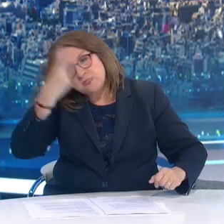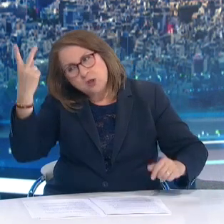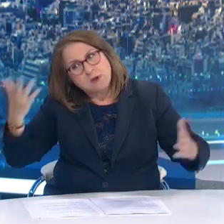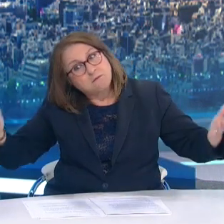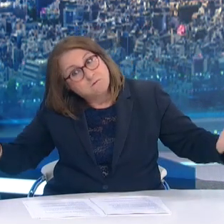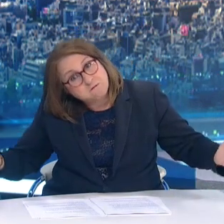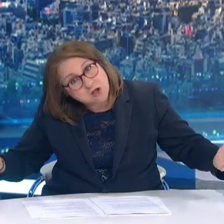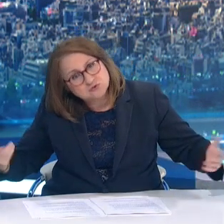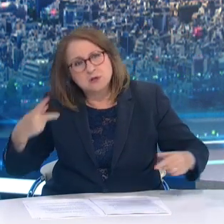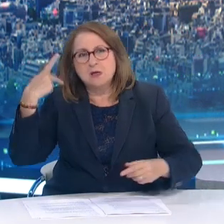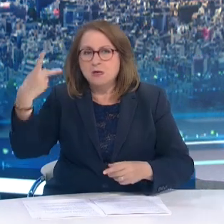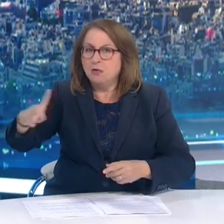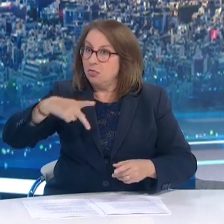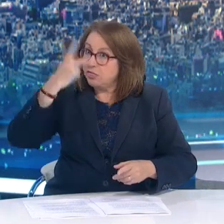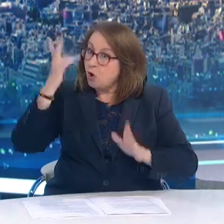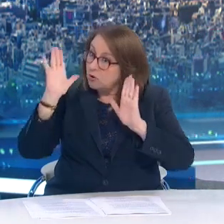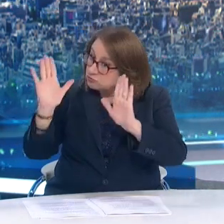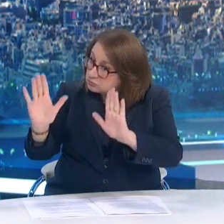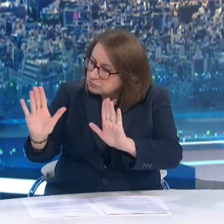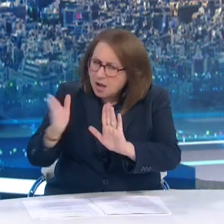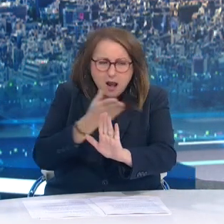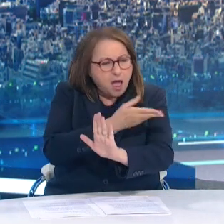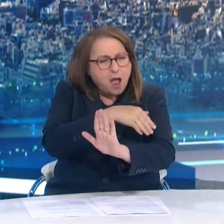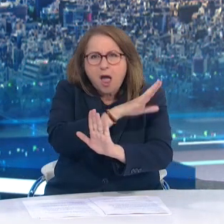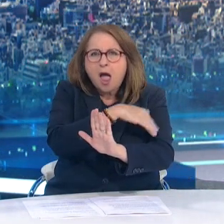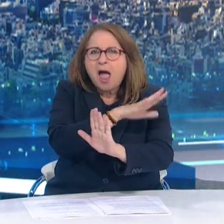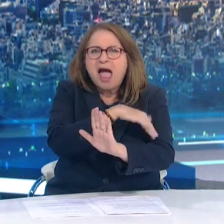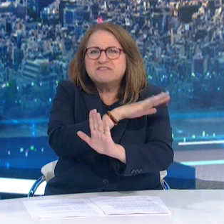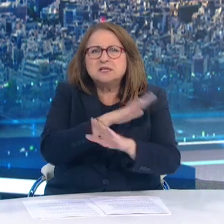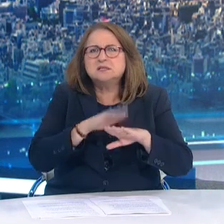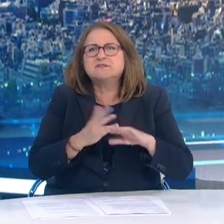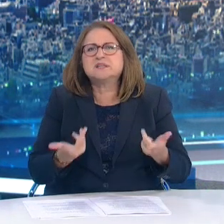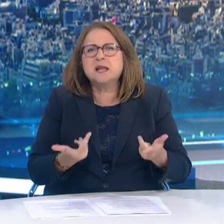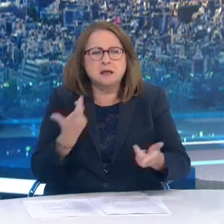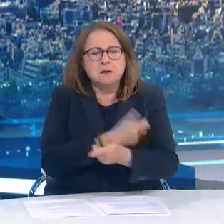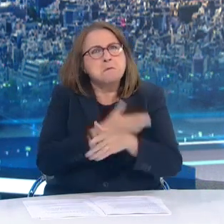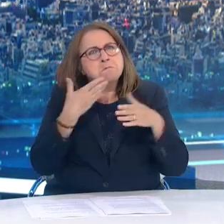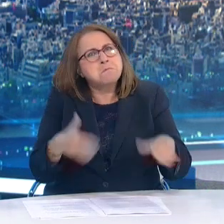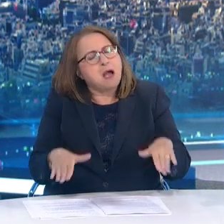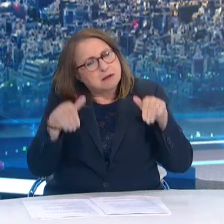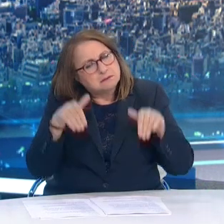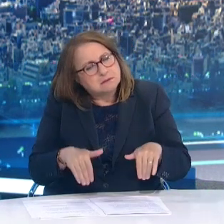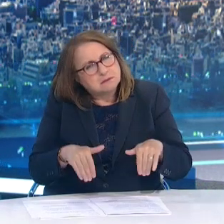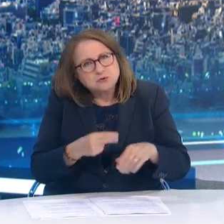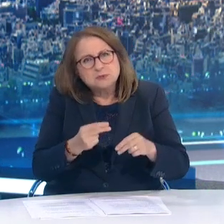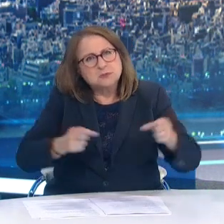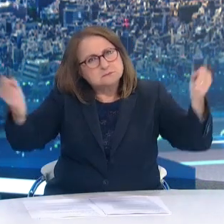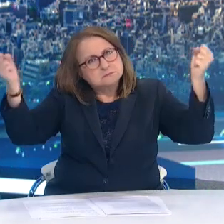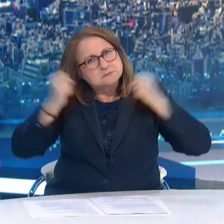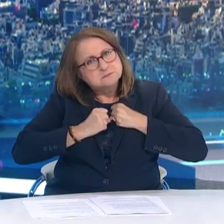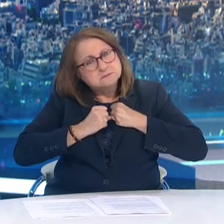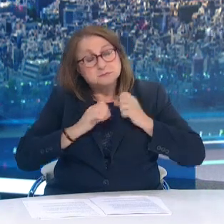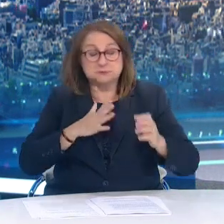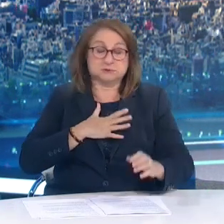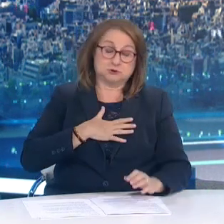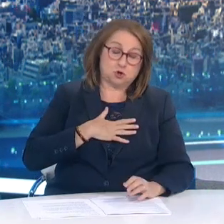όμως ένα κράτος δικαίου πρέπει να εξασφαλίζει όρους δημόσιας υγείας για όλους τους πολίτες Και εμείς δεν κάνουμε